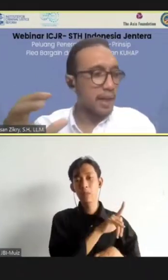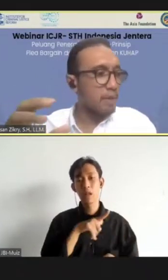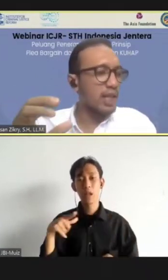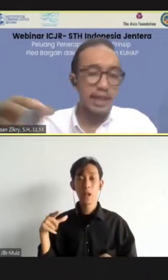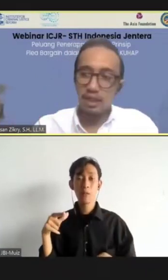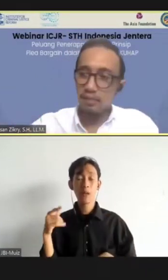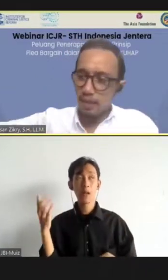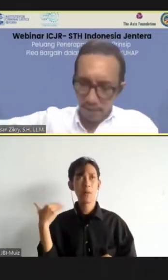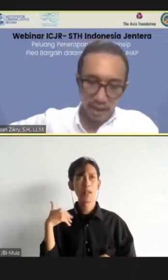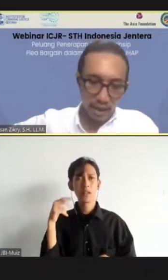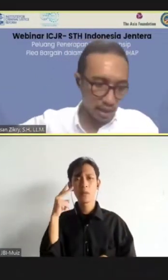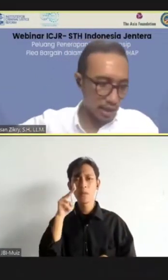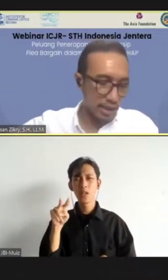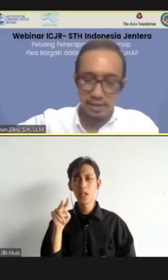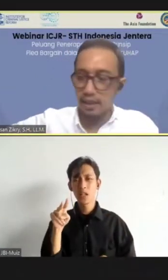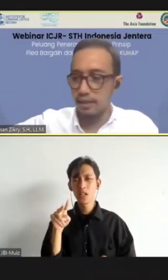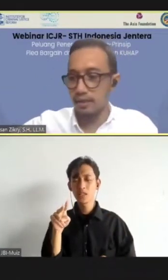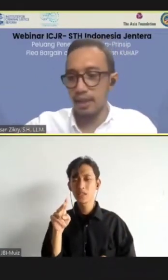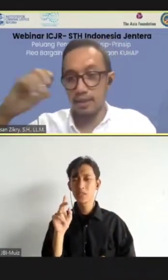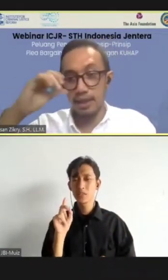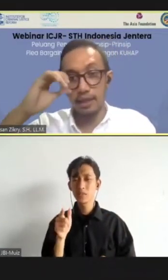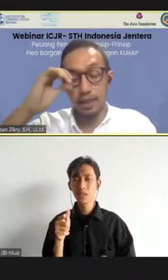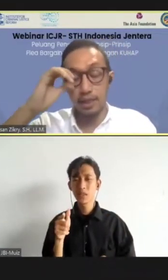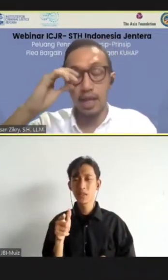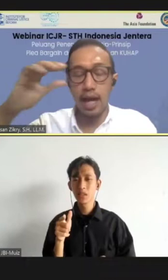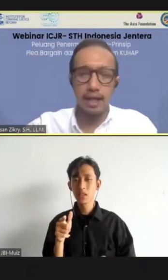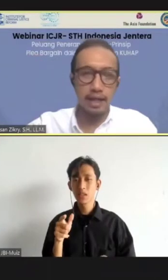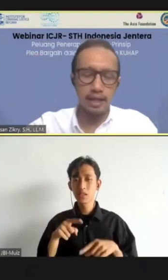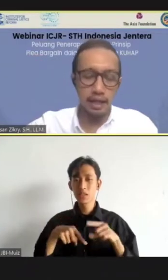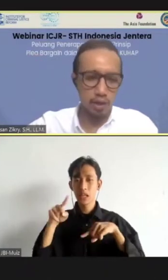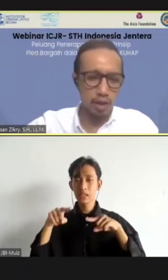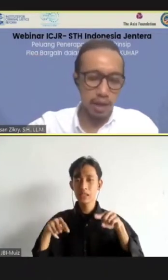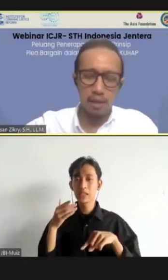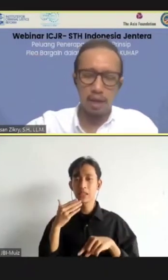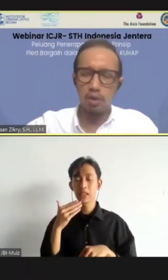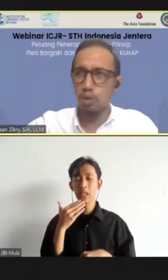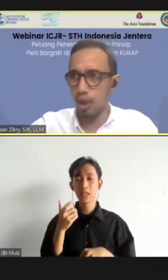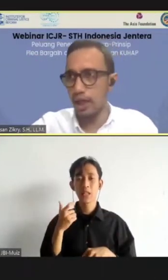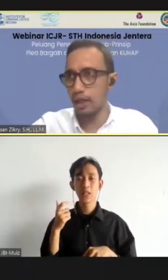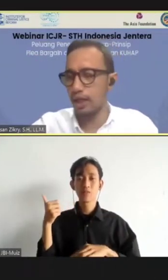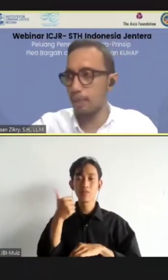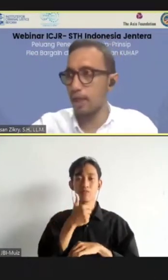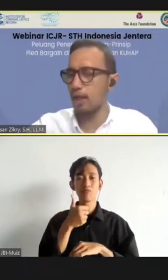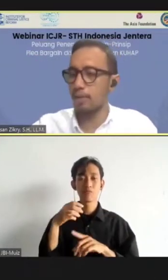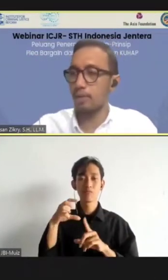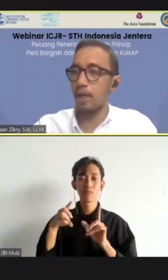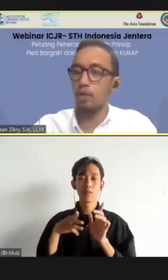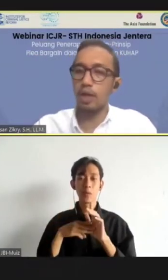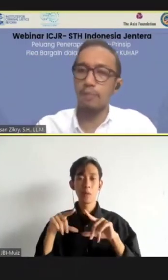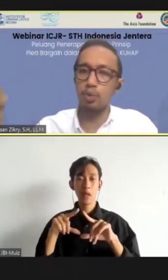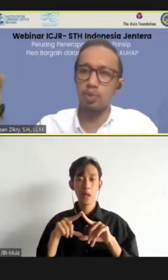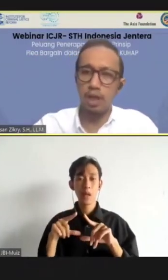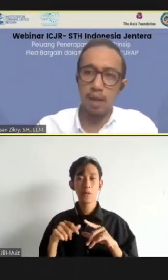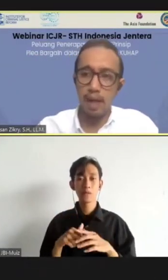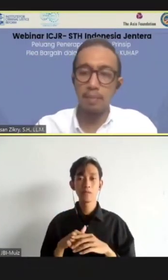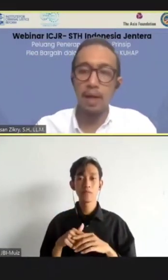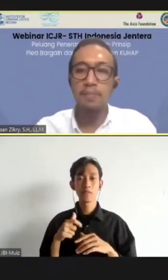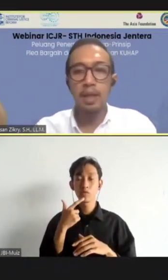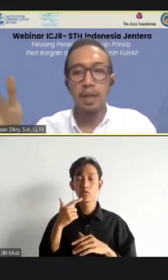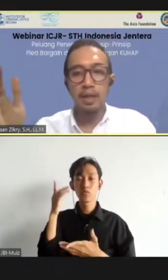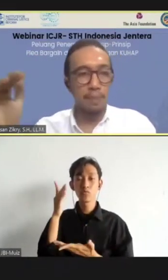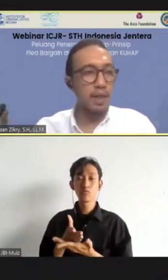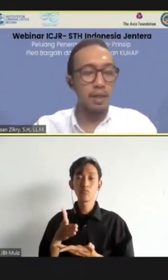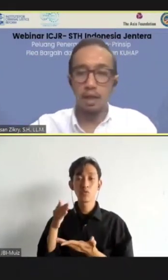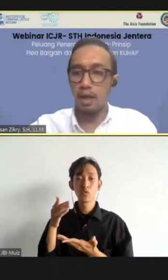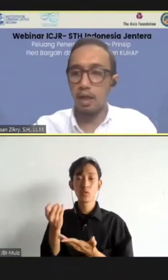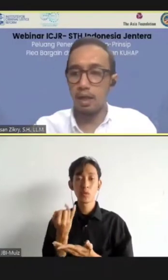Saya kemarin mau ngecek sebenarnya pakai, ya, statistik sederhana dari Direktori Mahkamah Agung, untuk melihat tindak pidana-tindak pidana itu, tren putusannya berapa lama.